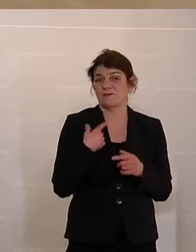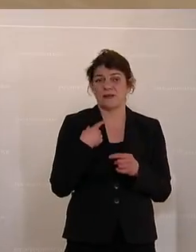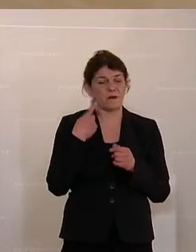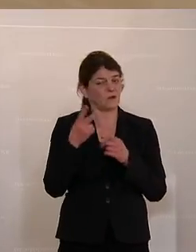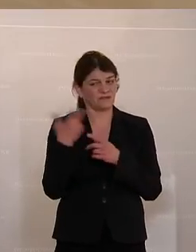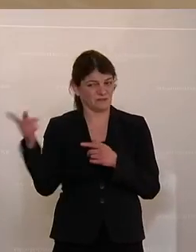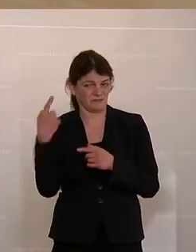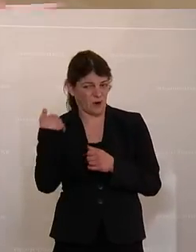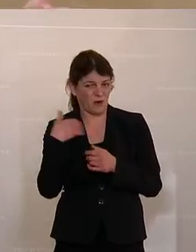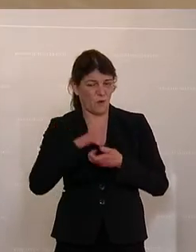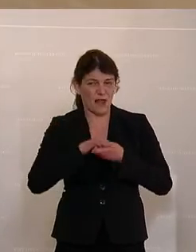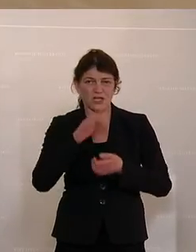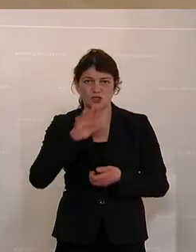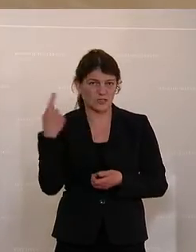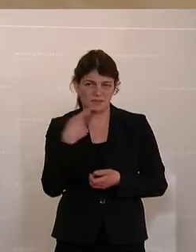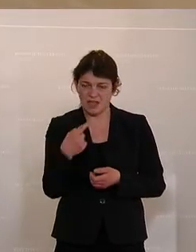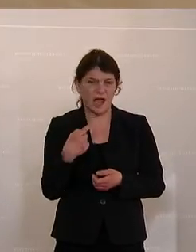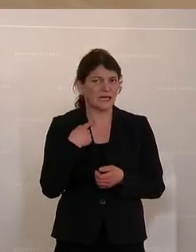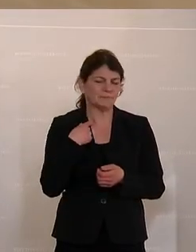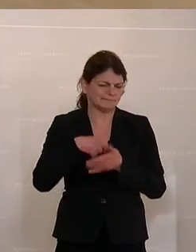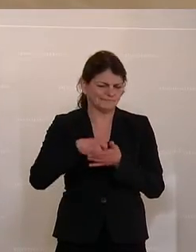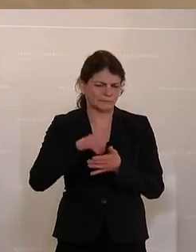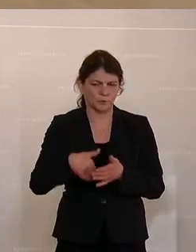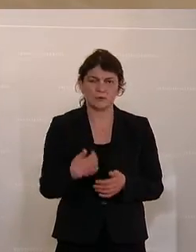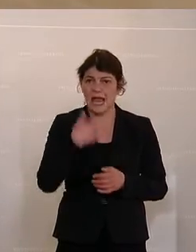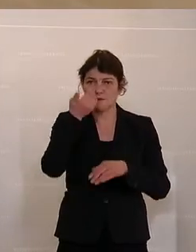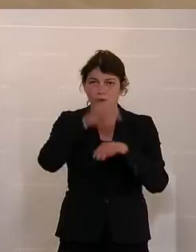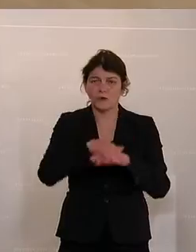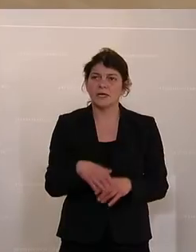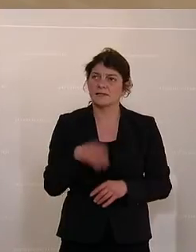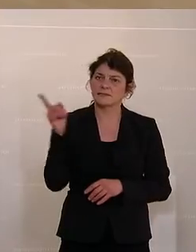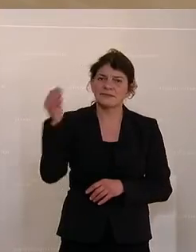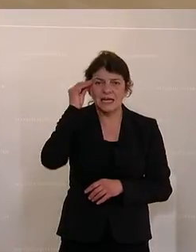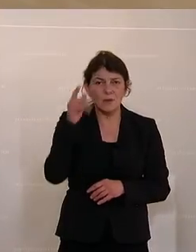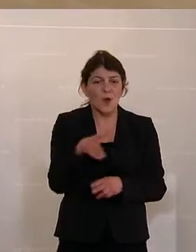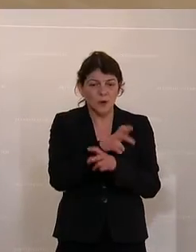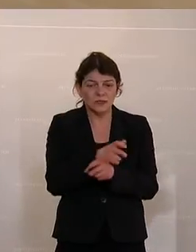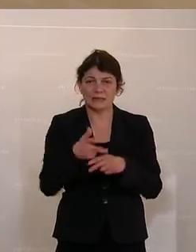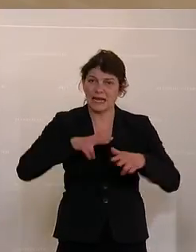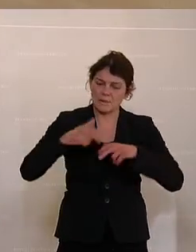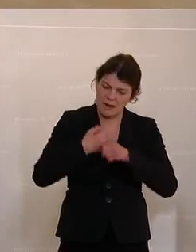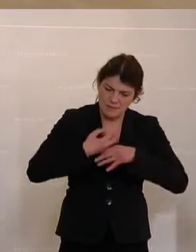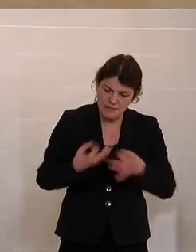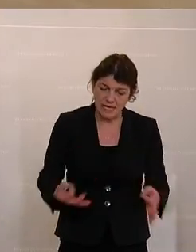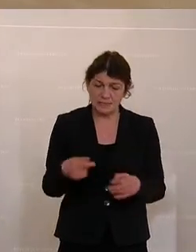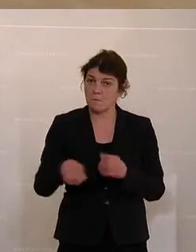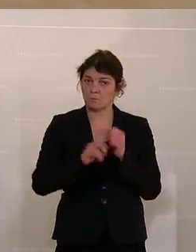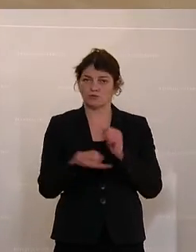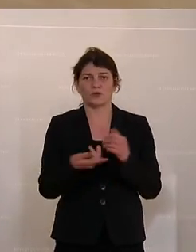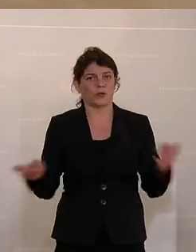Scholl. Ich muss einmal eines feststellen, dieser Mythos, dass Österreich, die Regierung, nichts macht in diesem Budget